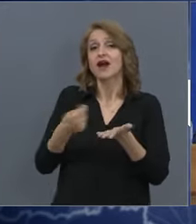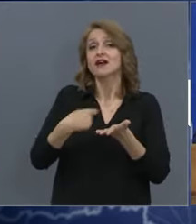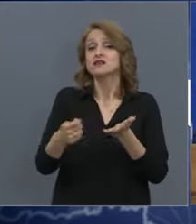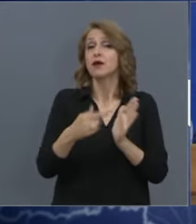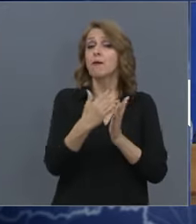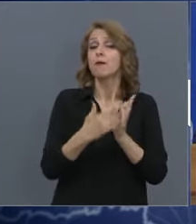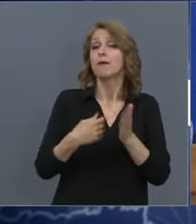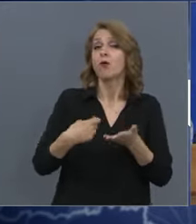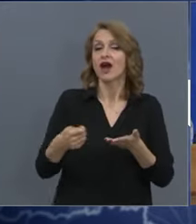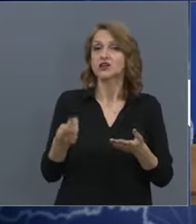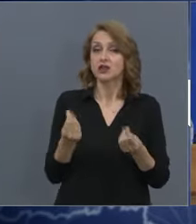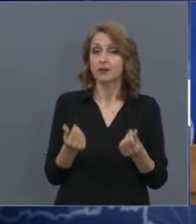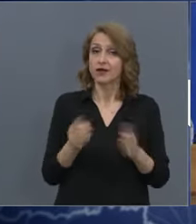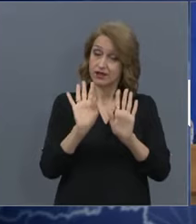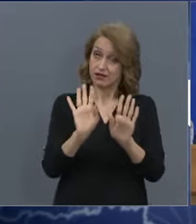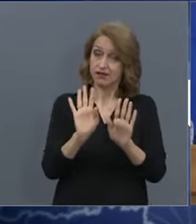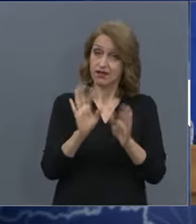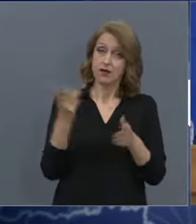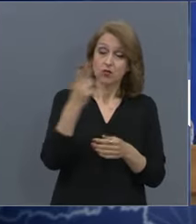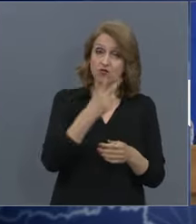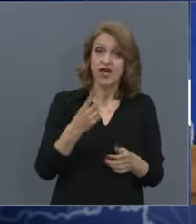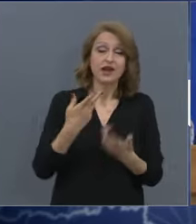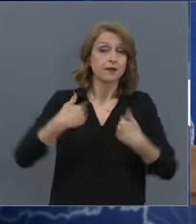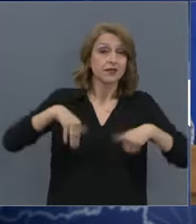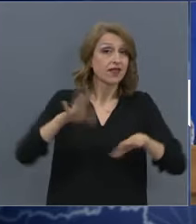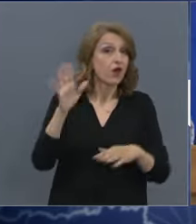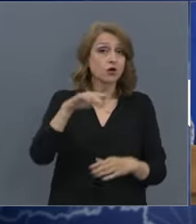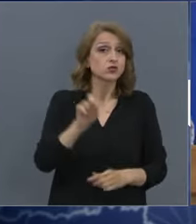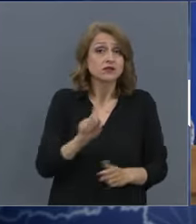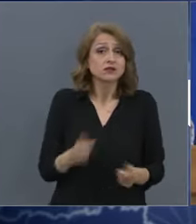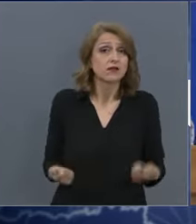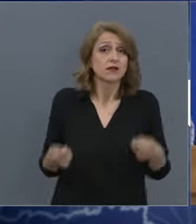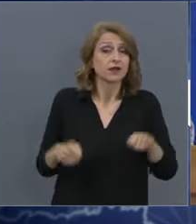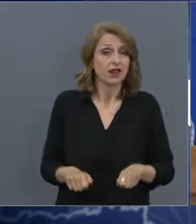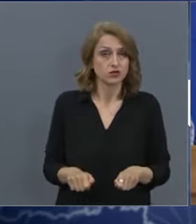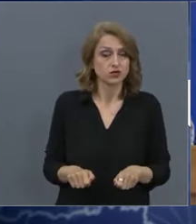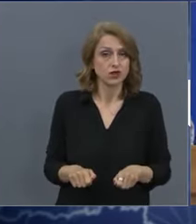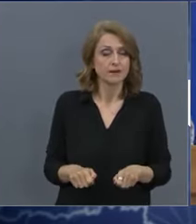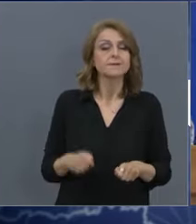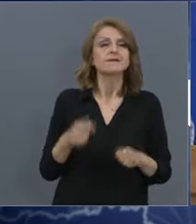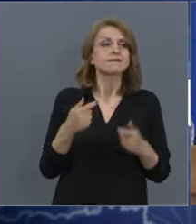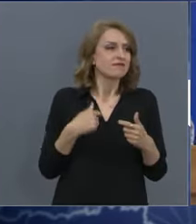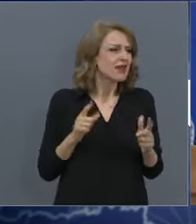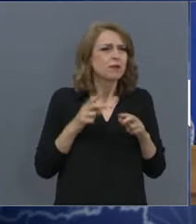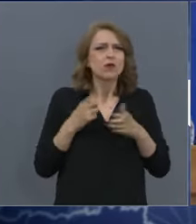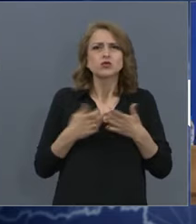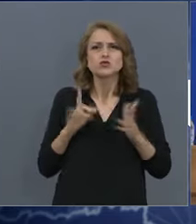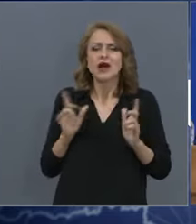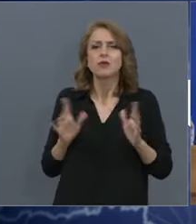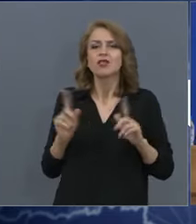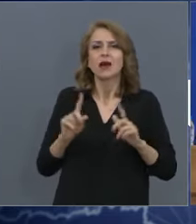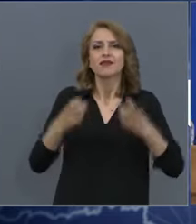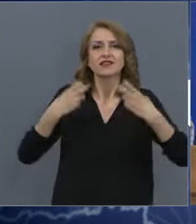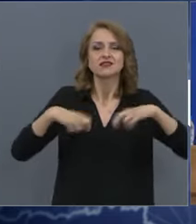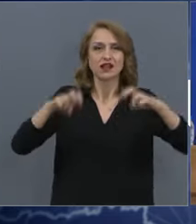повтарям, ние още не сме приключили. Идеята е с прибирането на штава чисто психологически да не